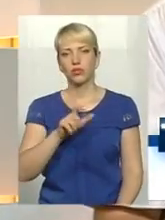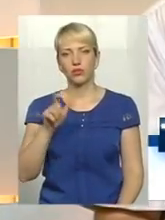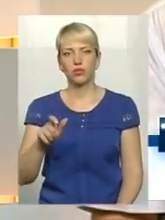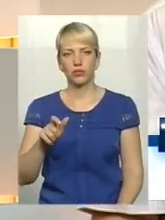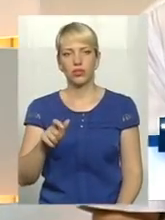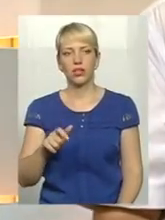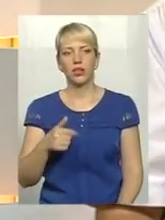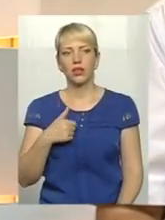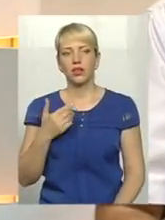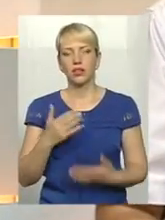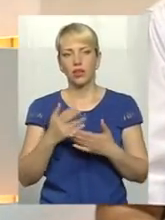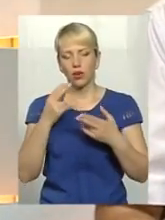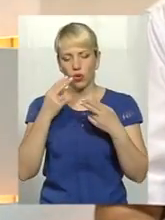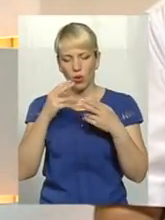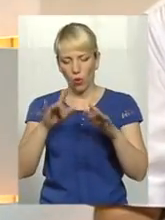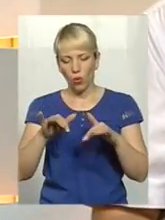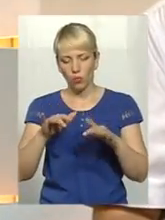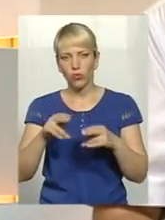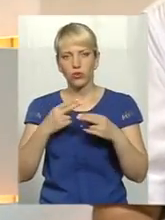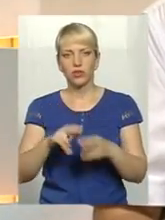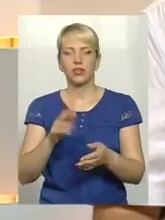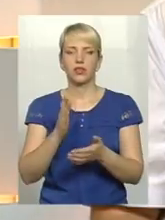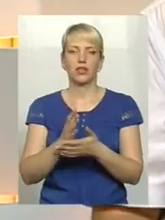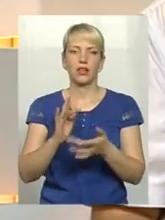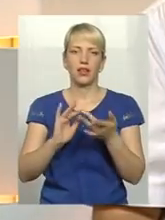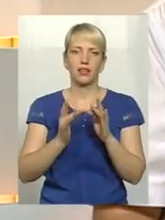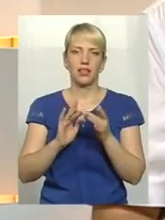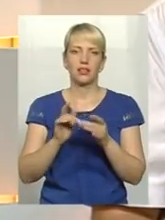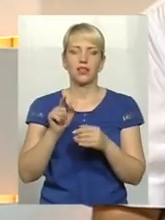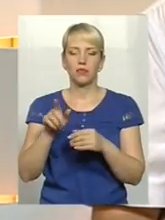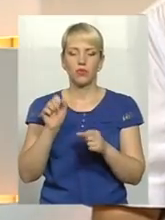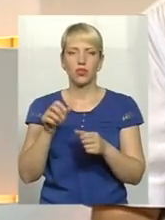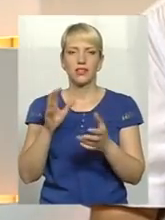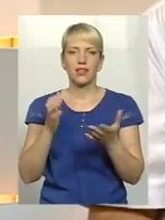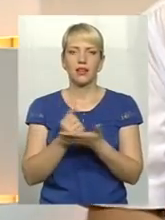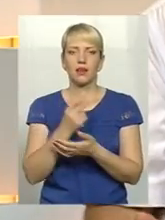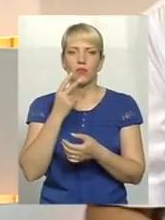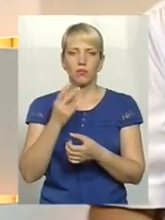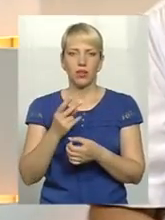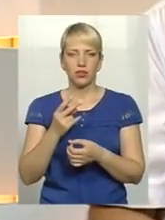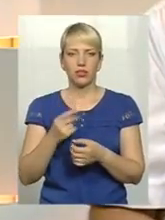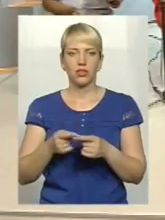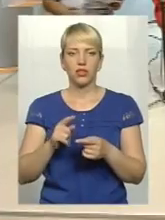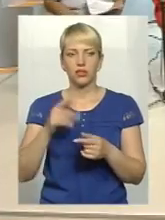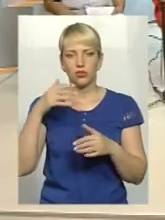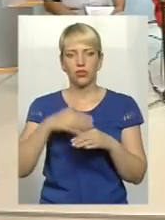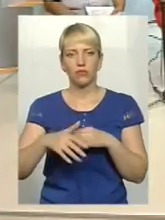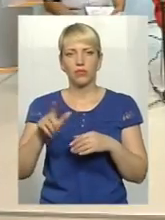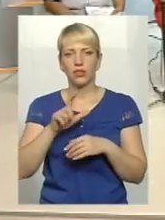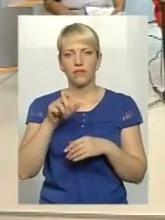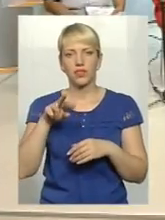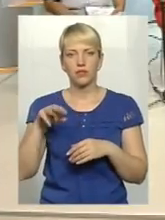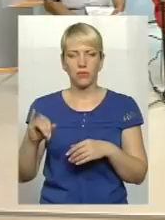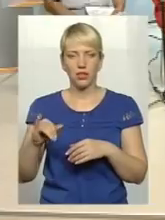є комп'ютерна техніка, є, значить, інтернет, там можна найти, побачити, розуміло, у засобах масової інформації